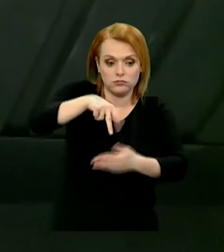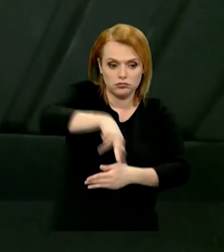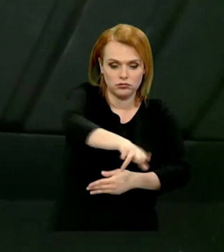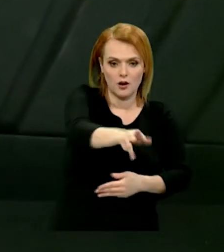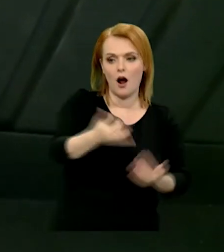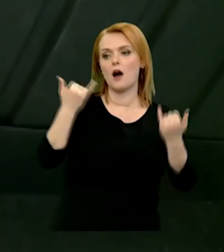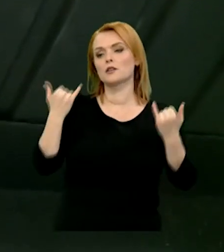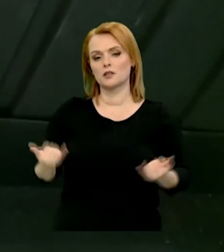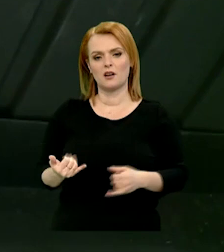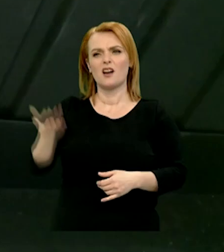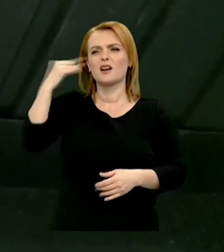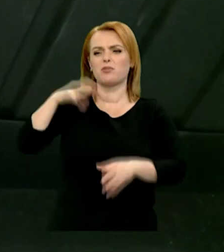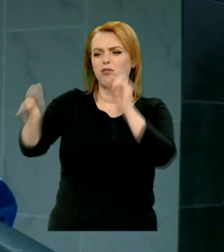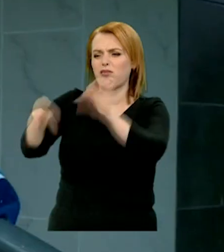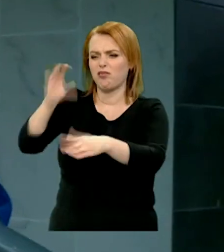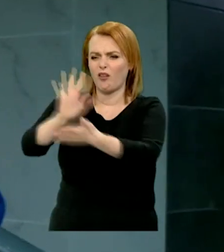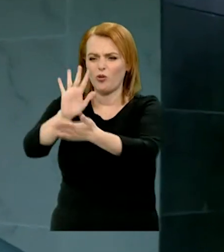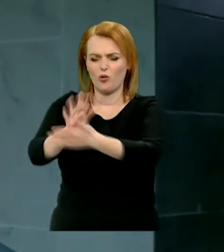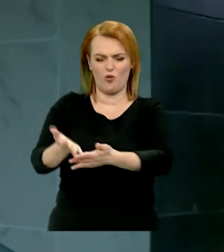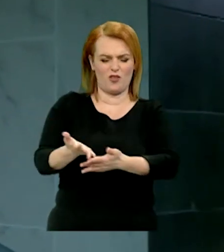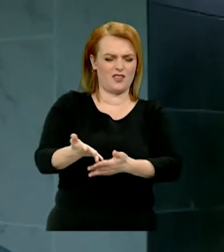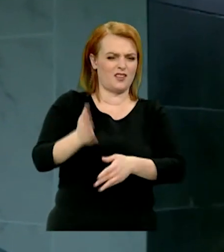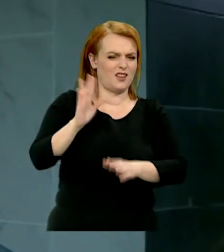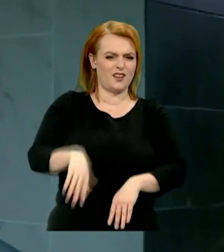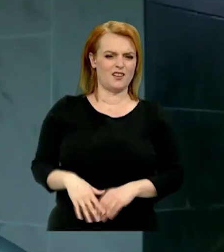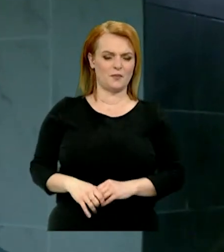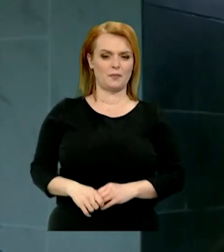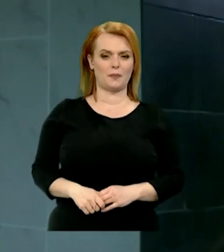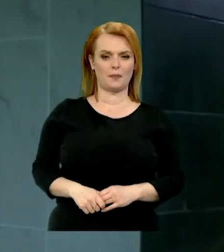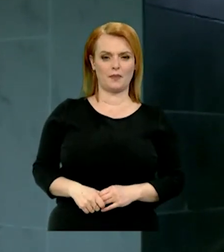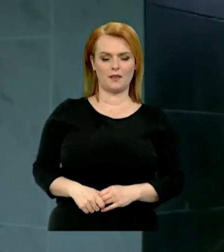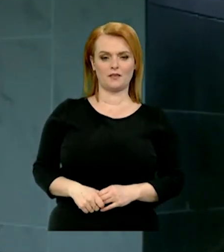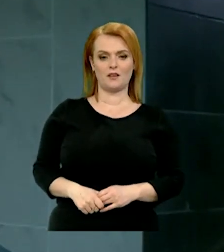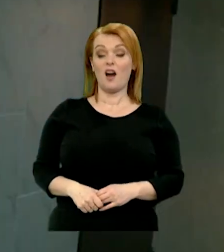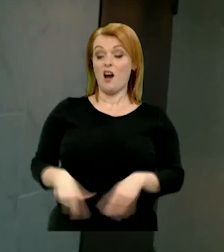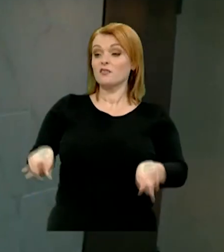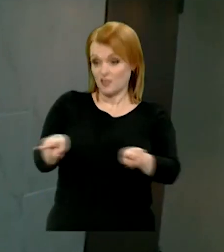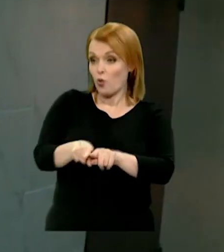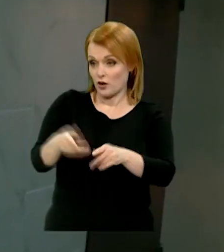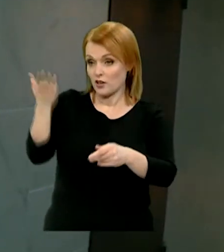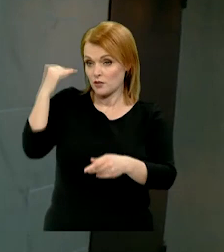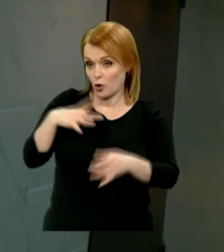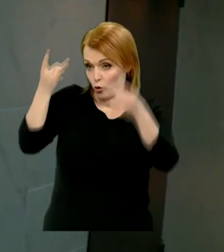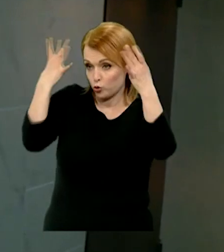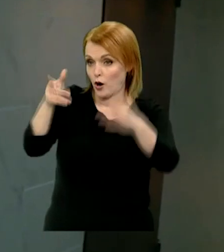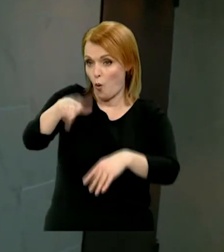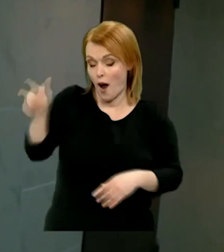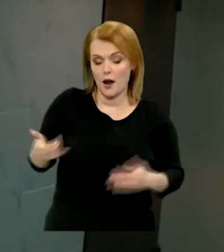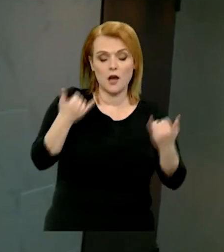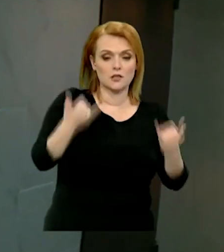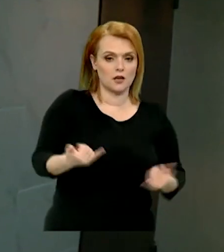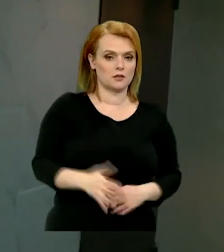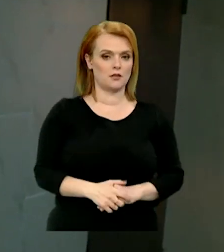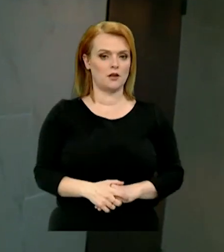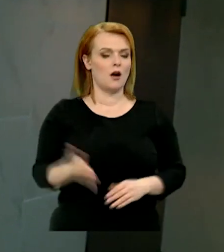lasă gunoi, față de cremeși și așa mai departe. A stat exemplu cu cultura omului. Îmi plăcea mult să stăia nebăla. Era